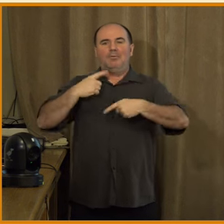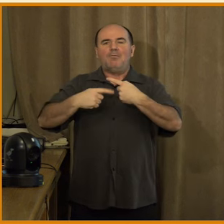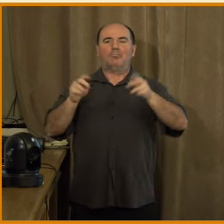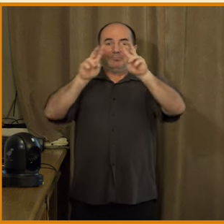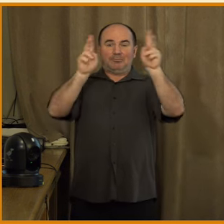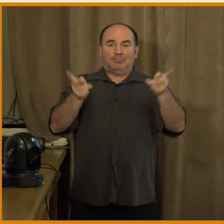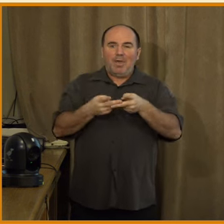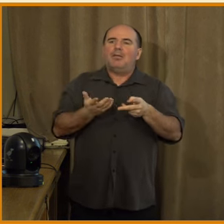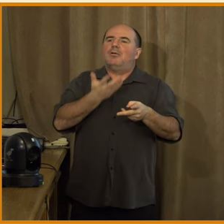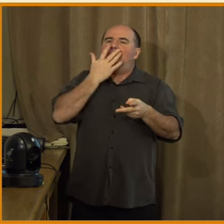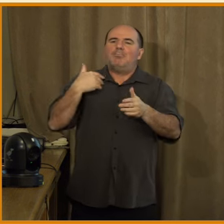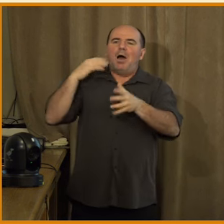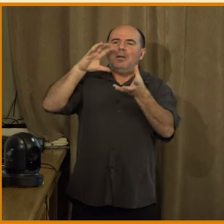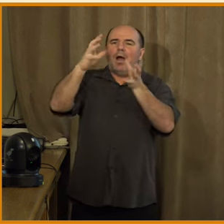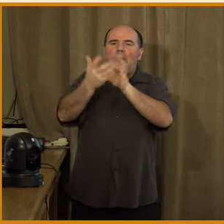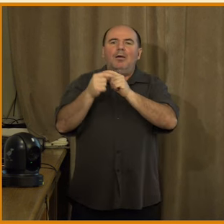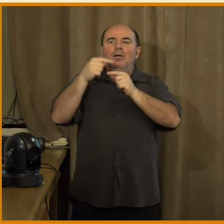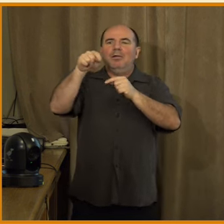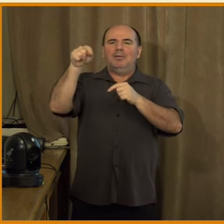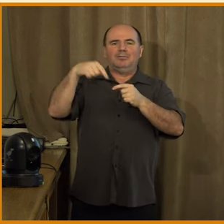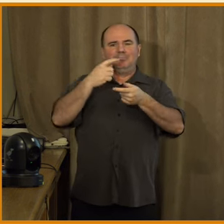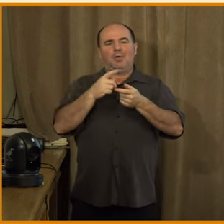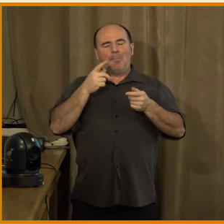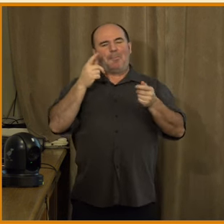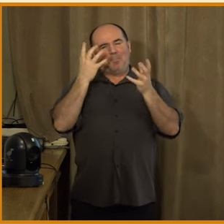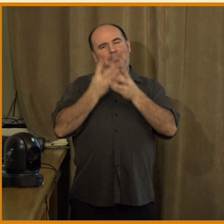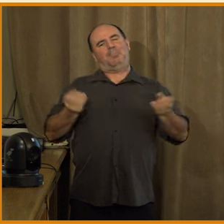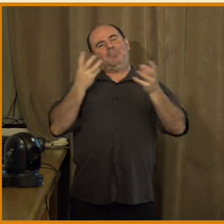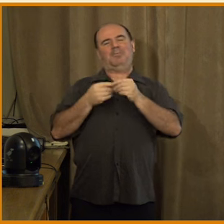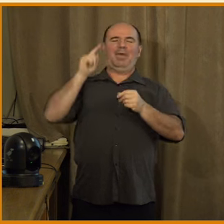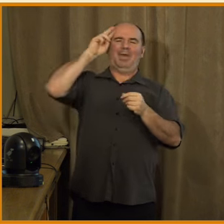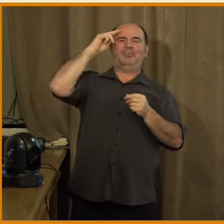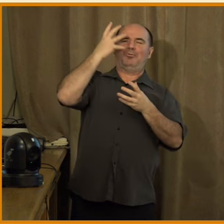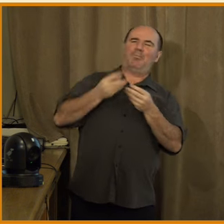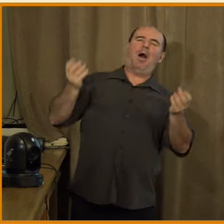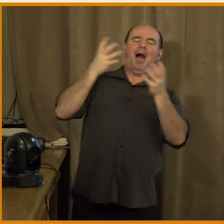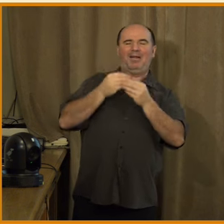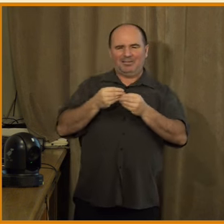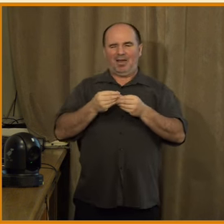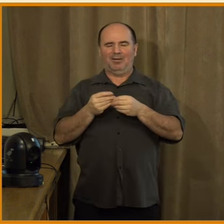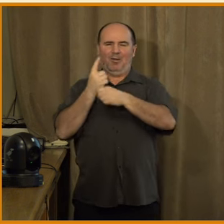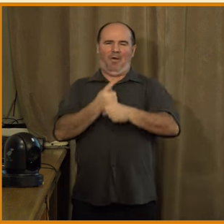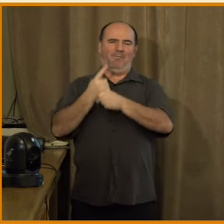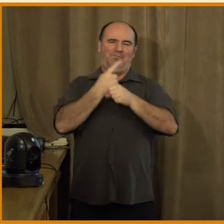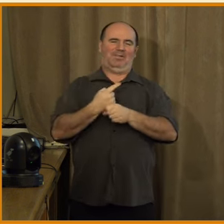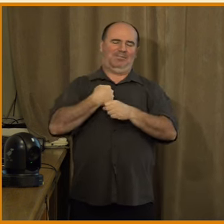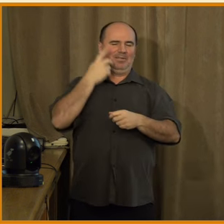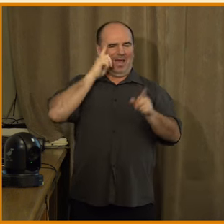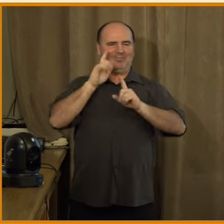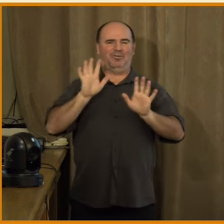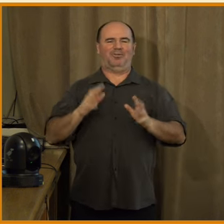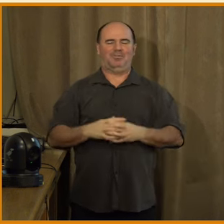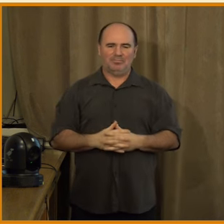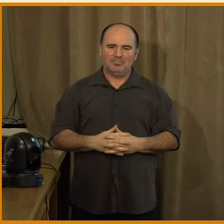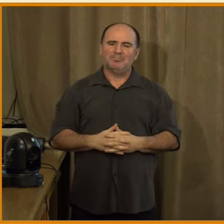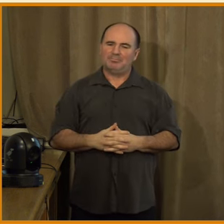na nějaký reálný problém, tak je to podobně dělají třeba právě mýty nebo pohádky. Další slide, poprosím. Druhou